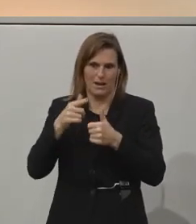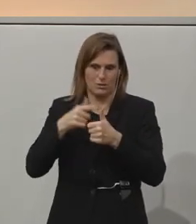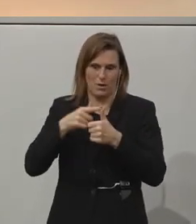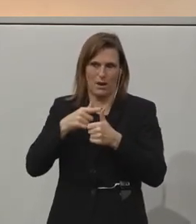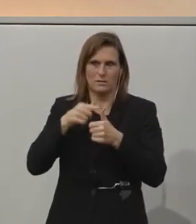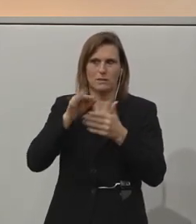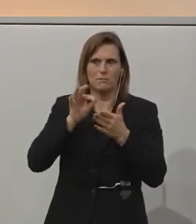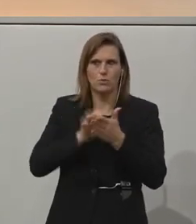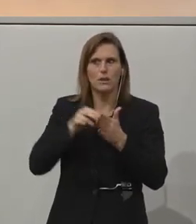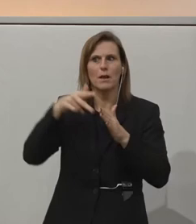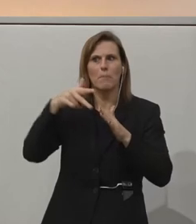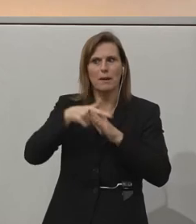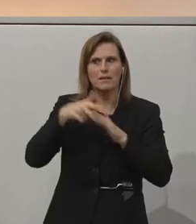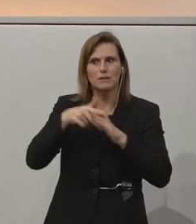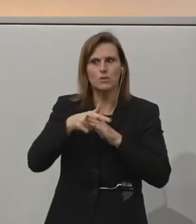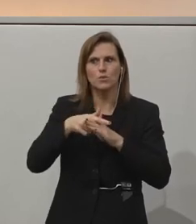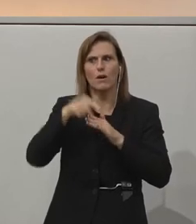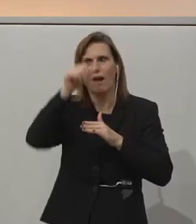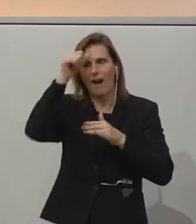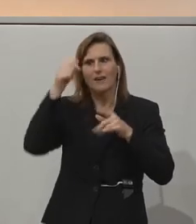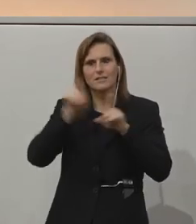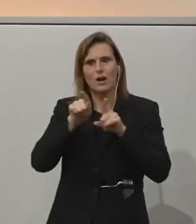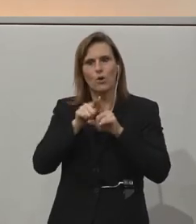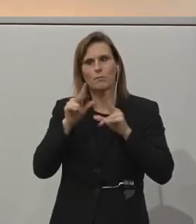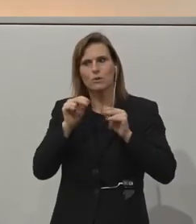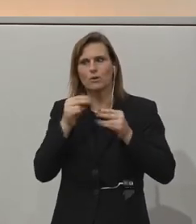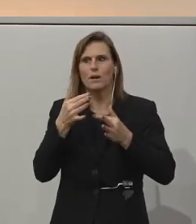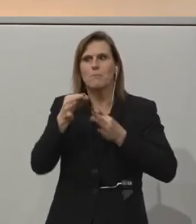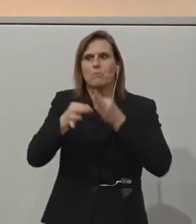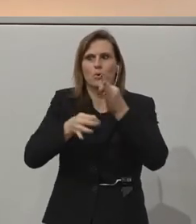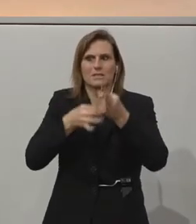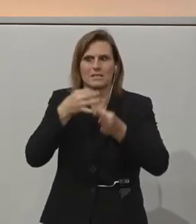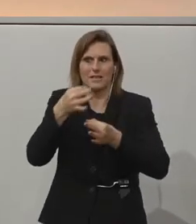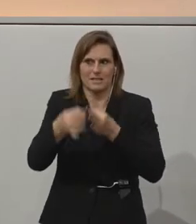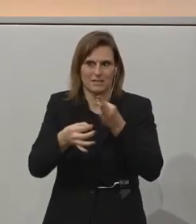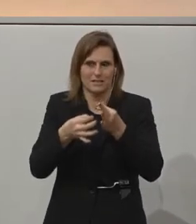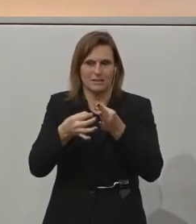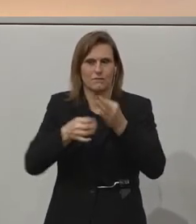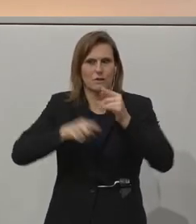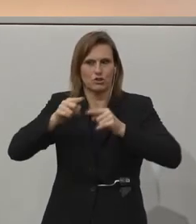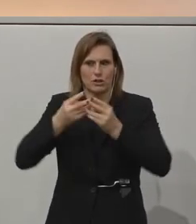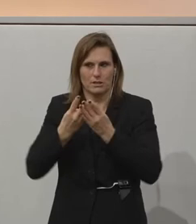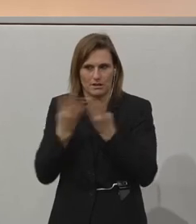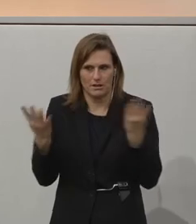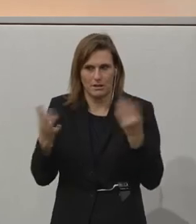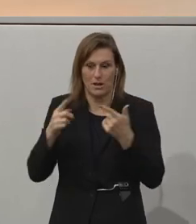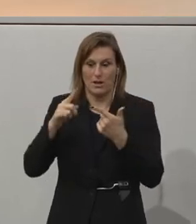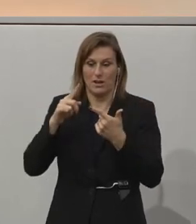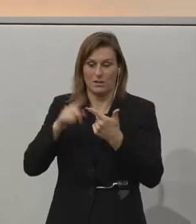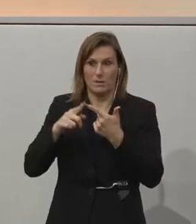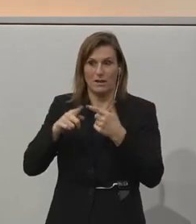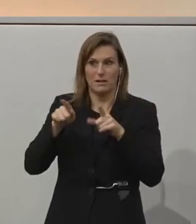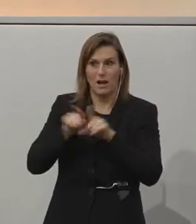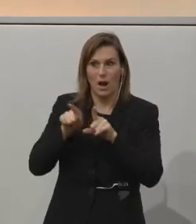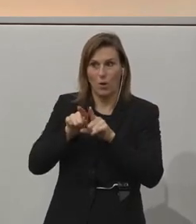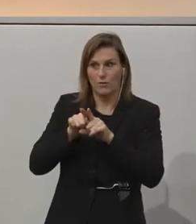employee base must be reflective of the customer base. That's the only way you really serve all your customers. As you